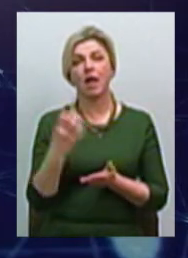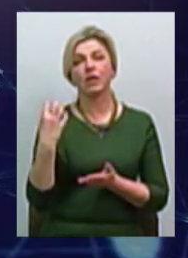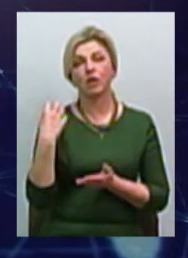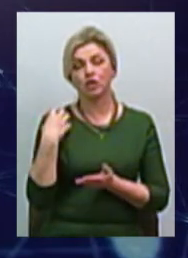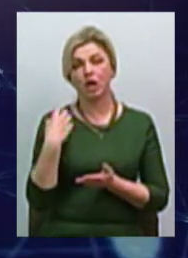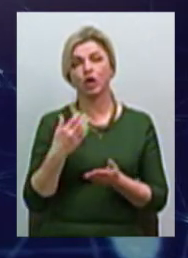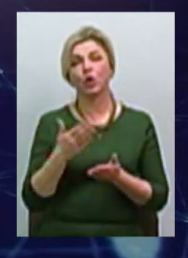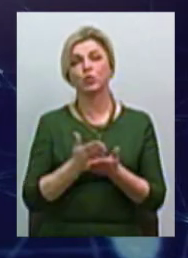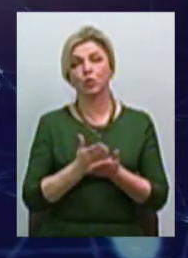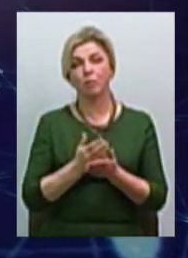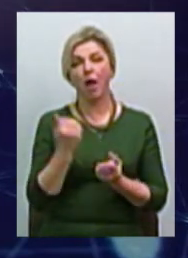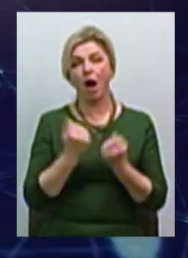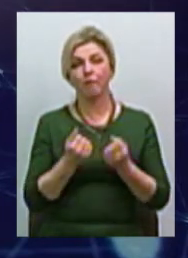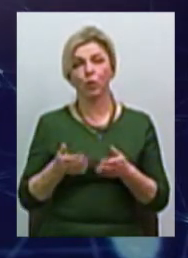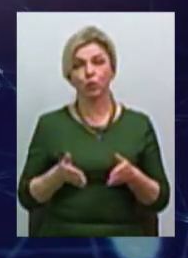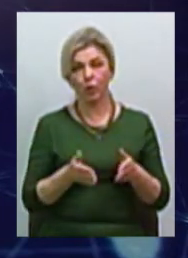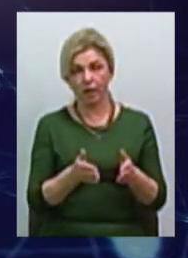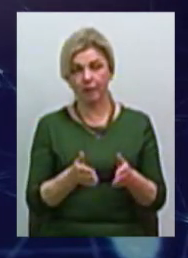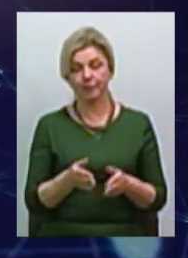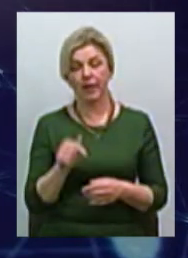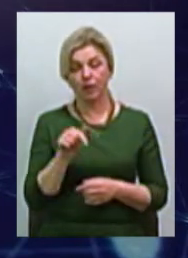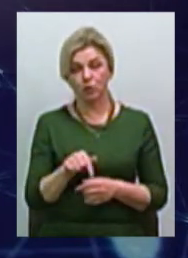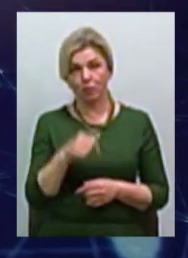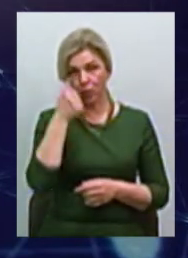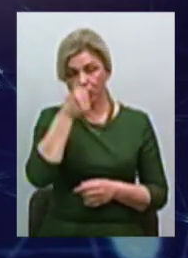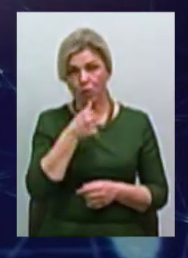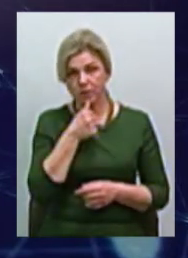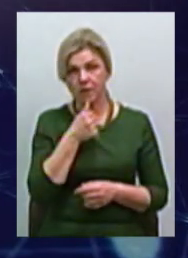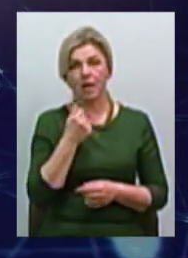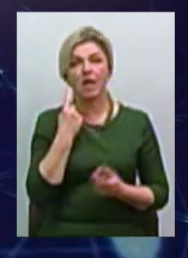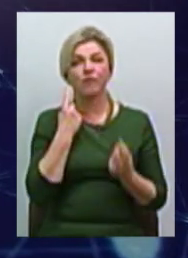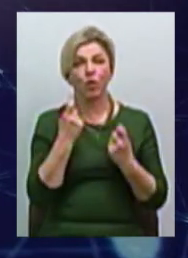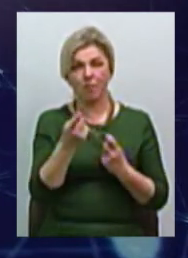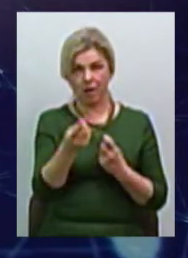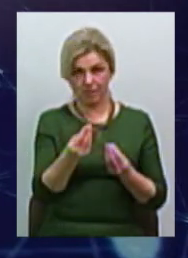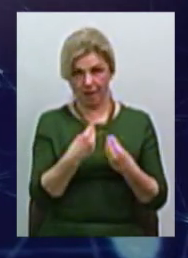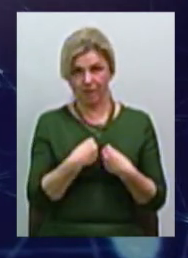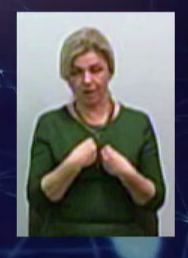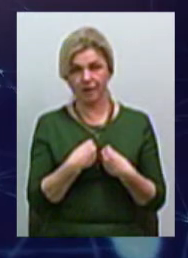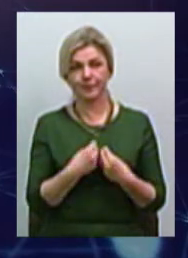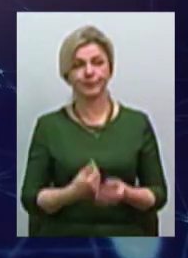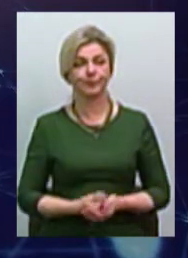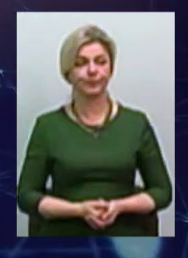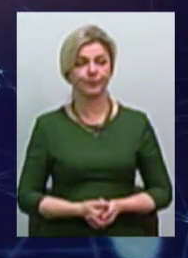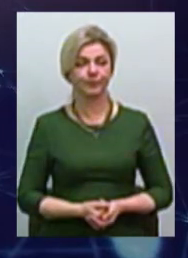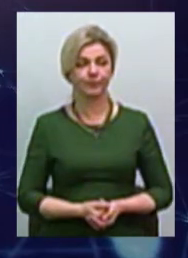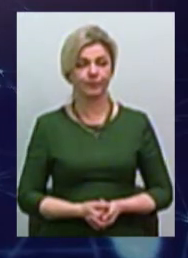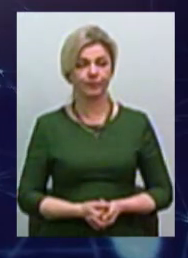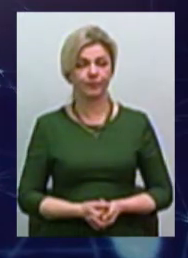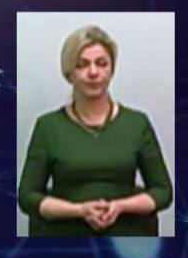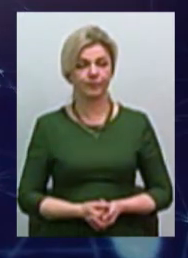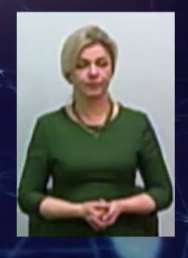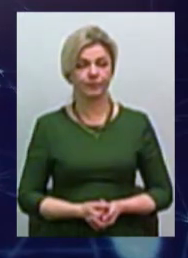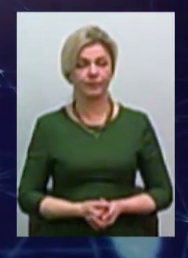автодоріг. Цього року, за інформацією, яку і ви мені давали, і яка була на